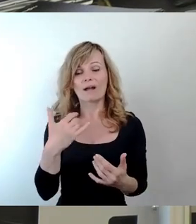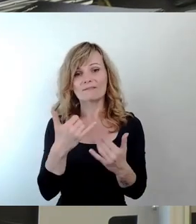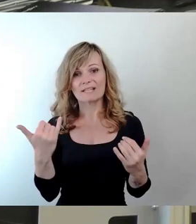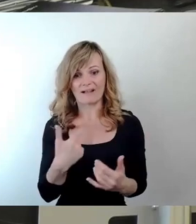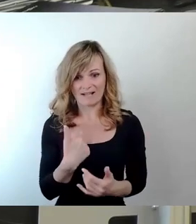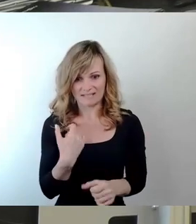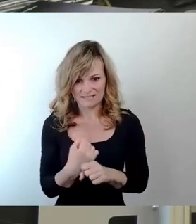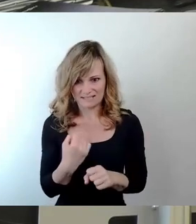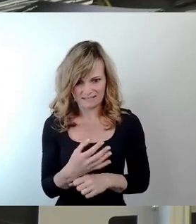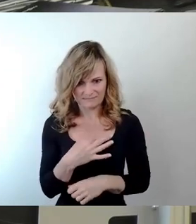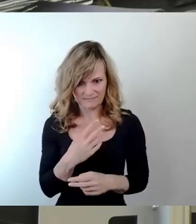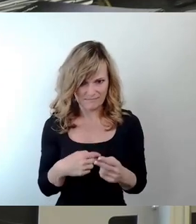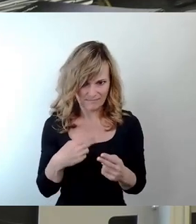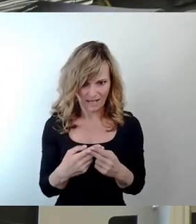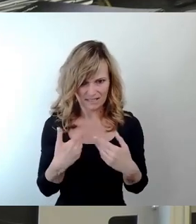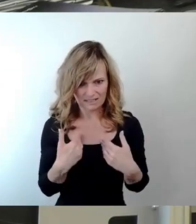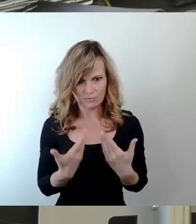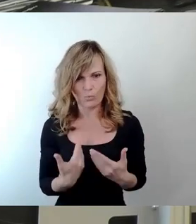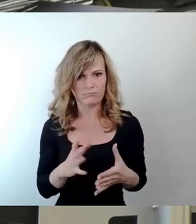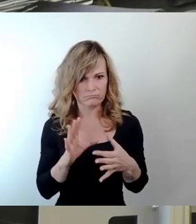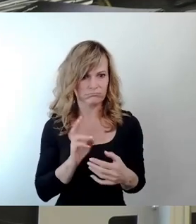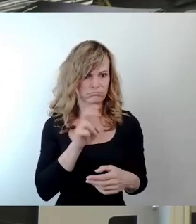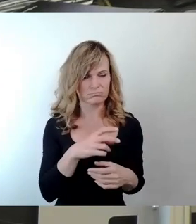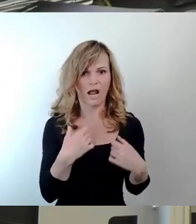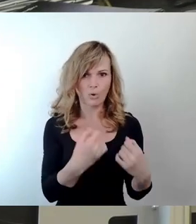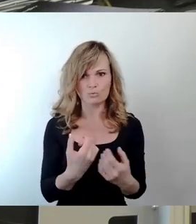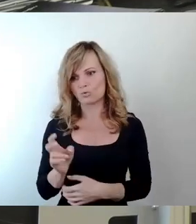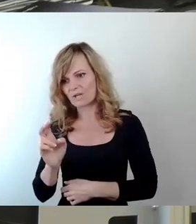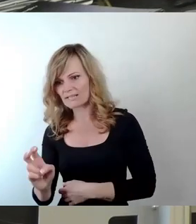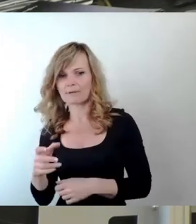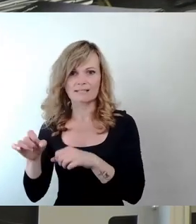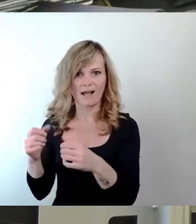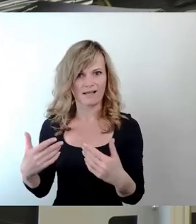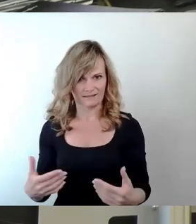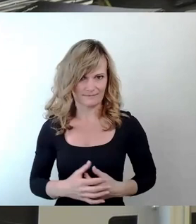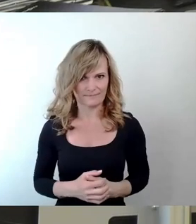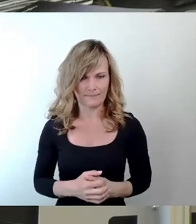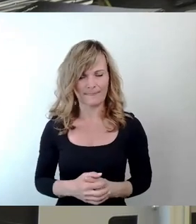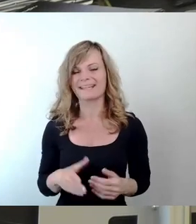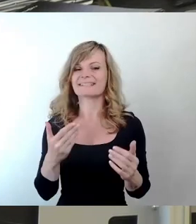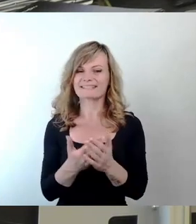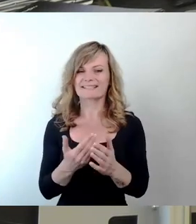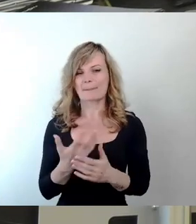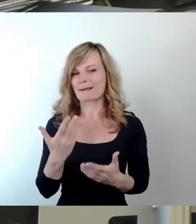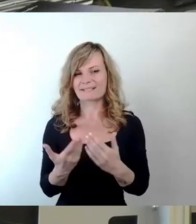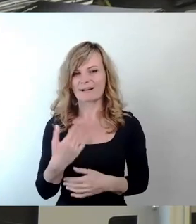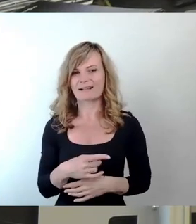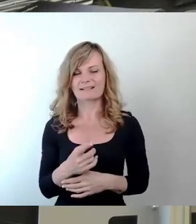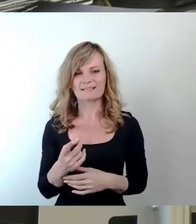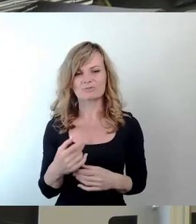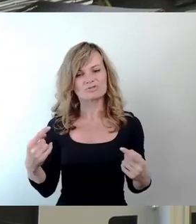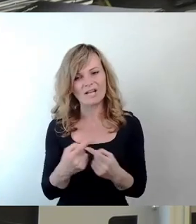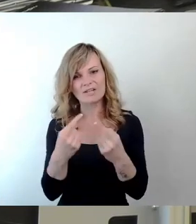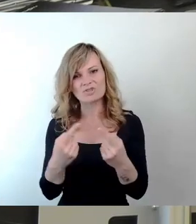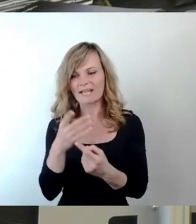pragmatisch für sie am besten ist. Insofern wird auch in einer gewissen Verständnislosigkeit auf diese polarisierenden Streite hier geschaut.